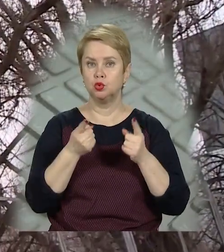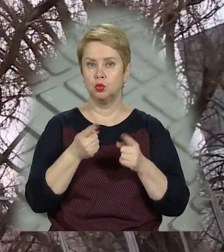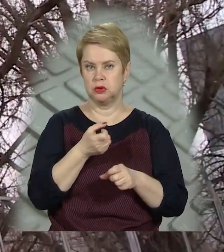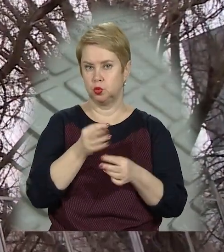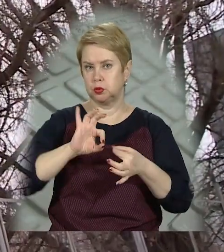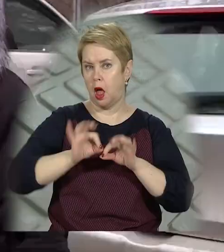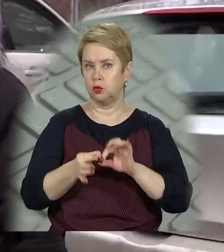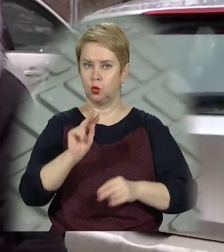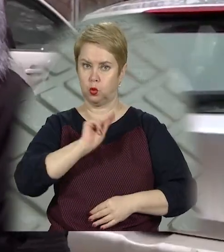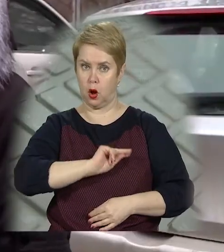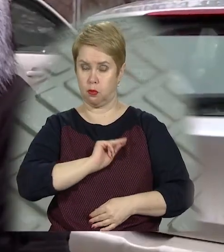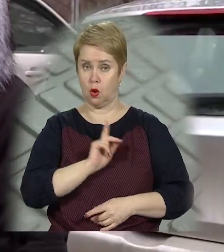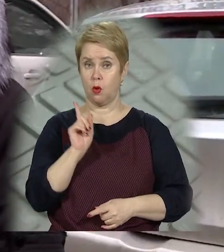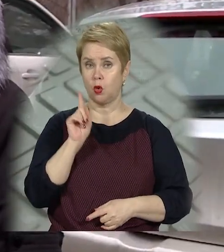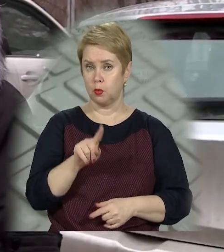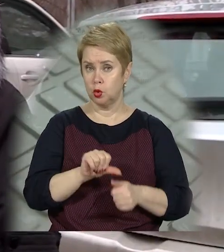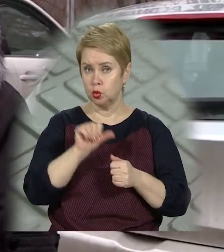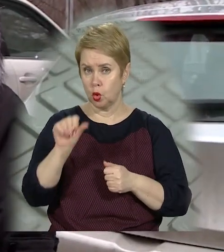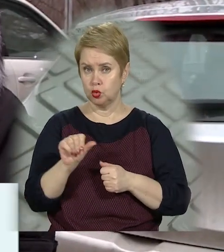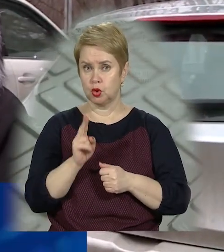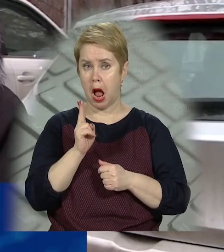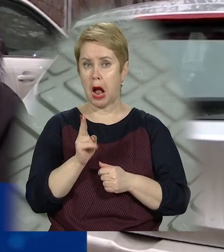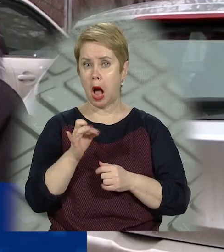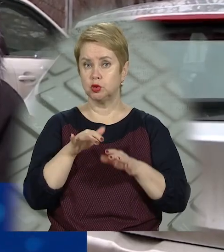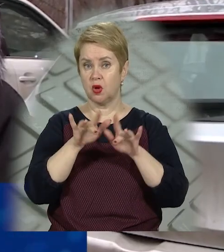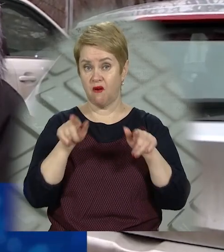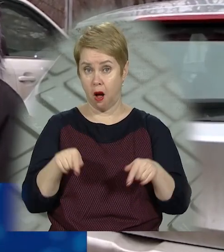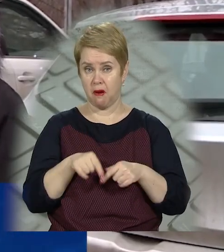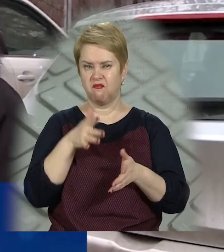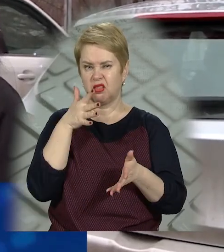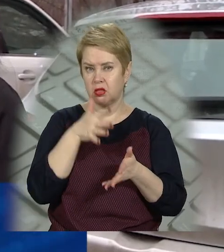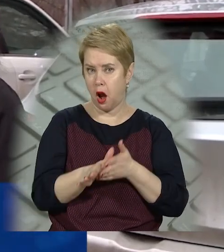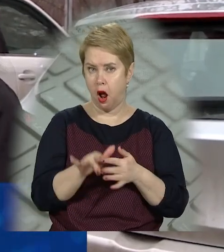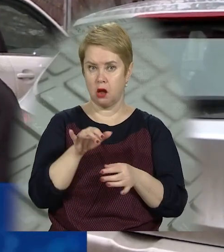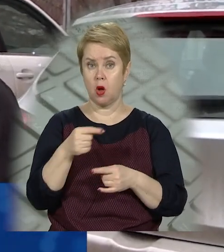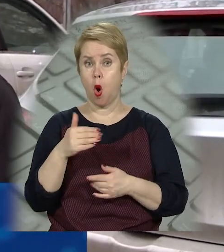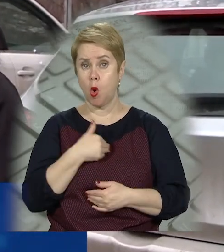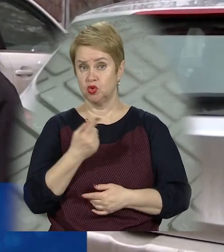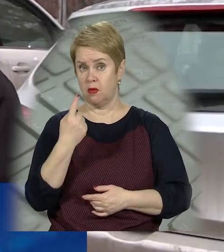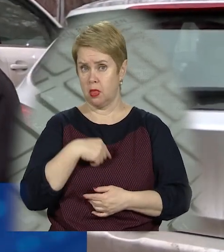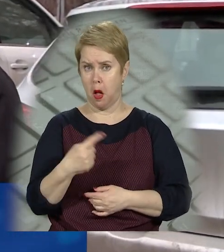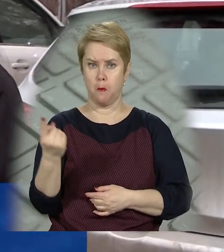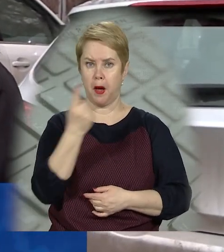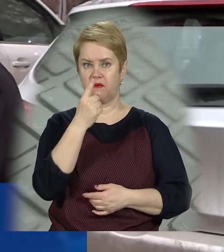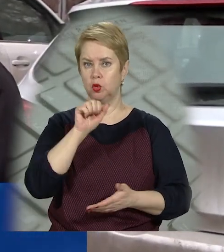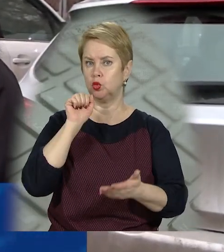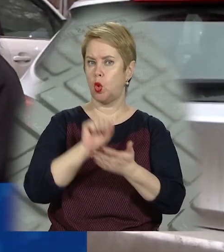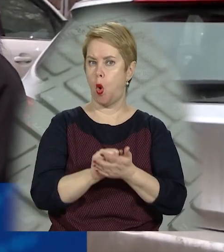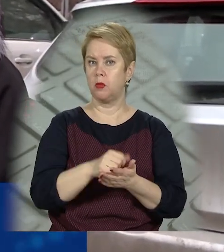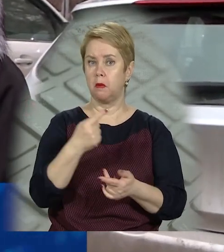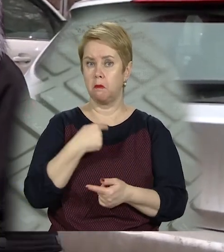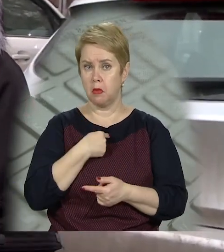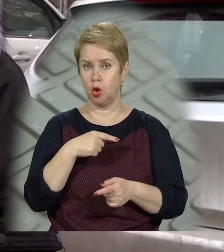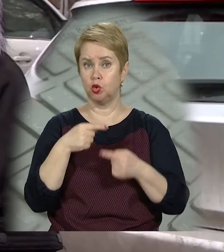йому складнюють роботу. Крім того, що касовий апарат вимагає витрат, вони хочуть від нас первинну документацію.